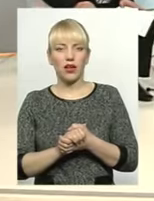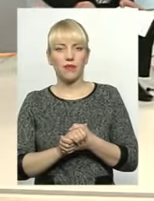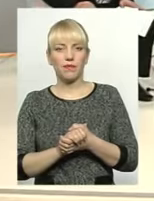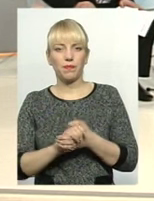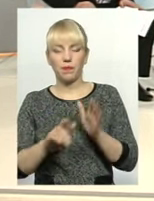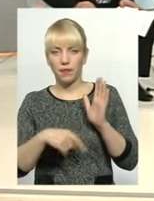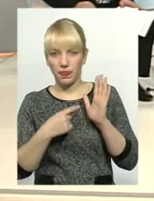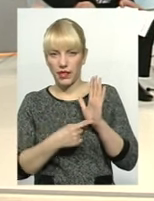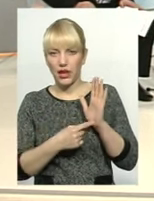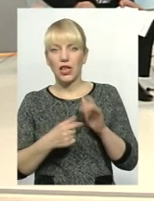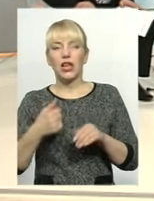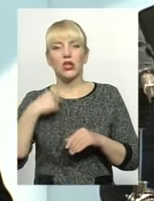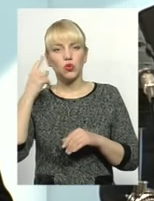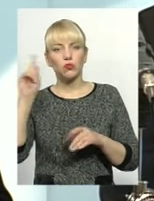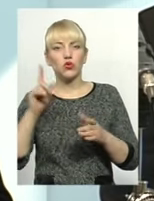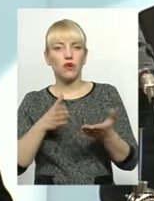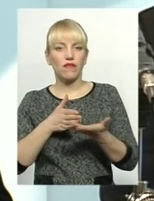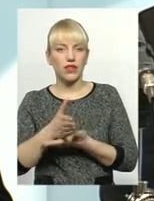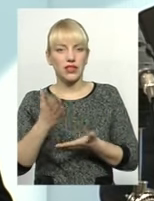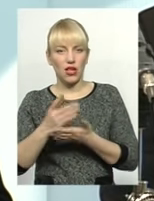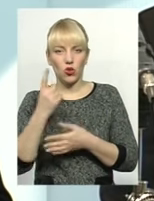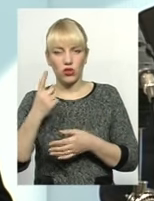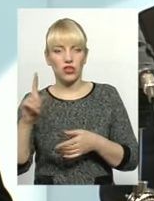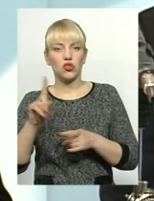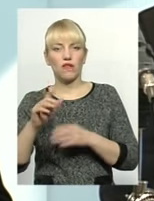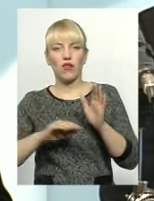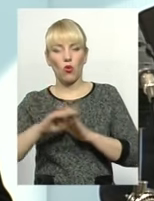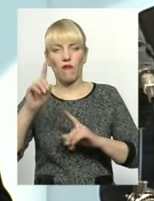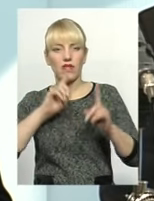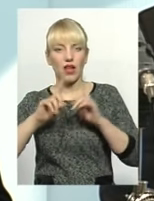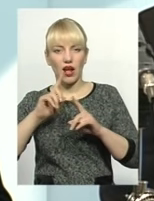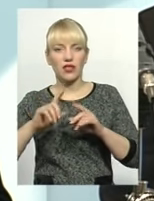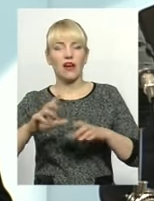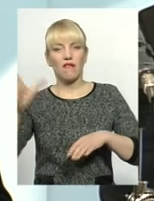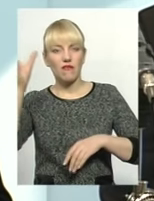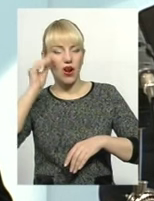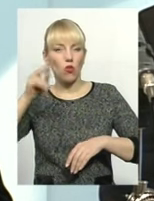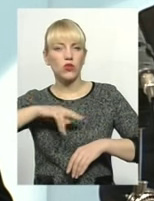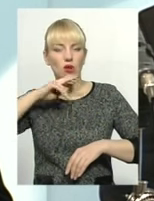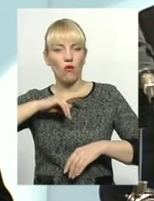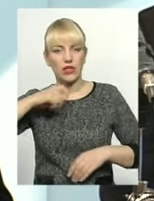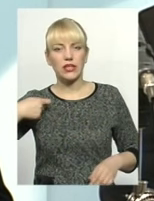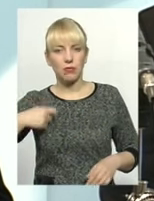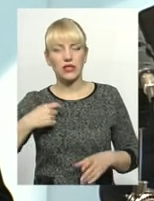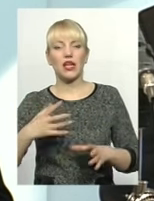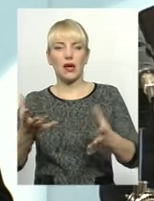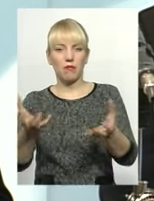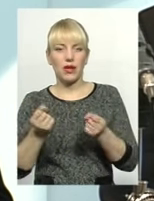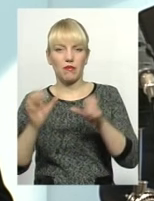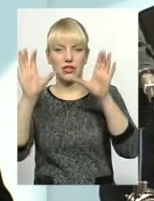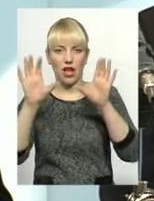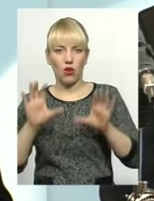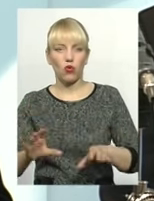що буде один, коли Верховна Рада врахує зауваження президента і прийме закон, і відповідно вже буде